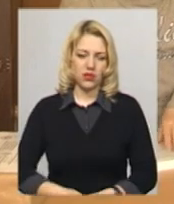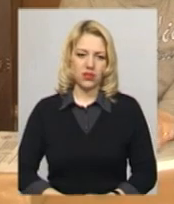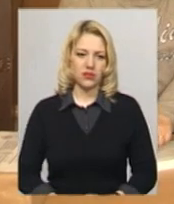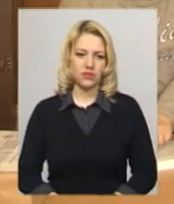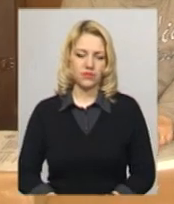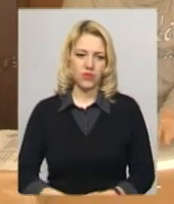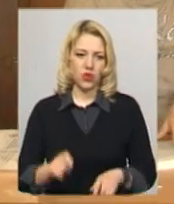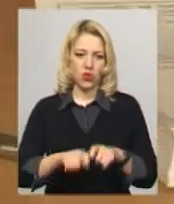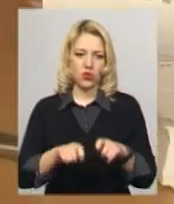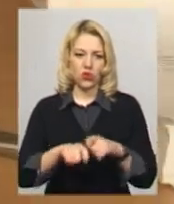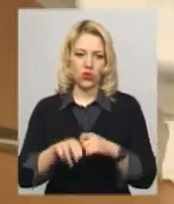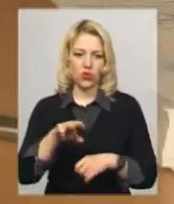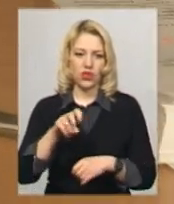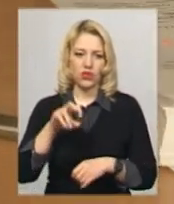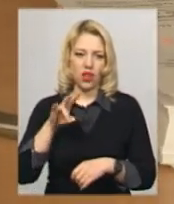контрольний талон.